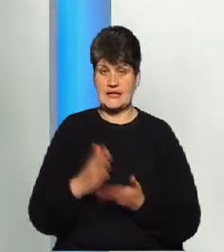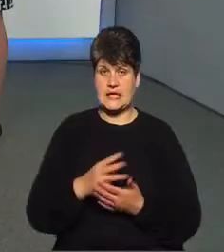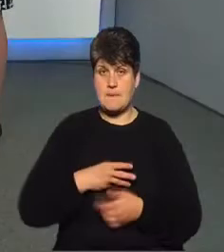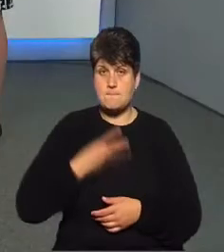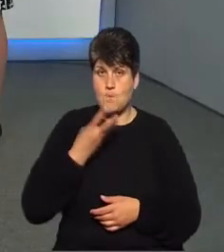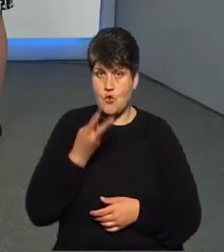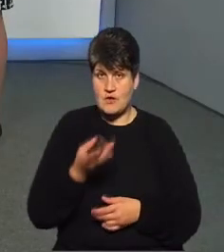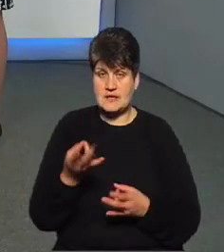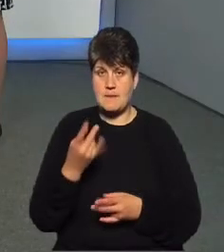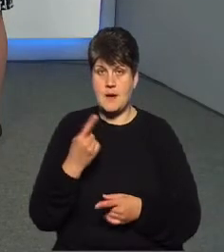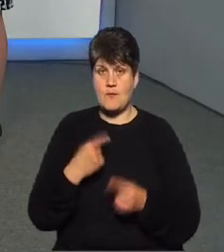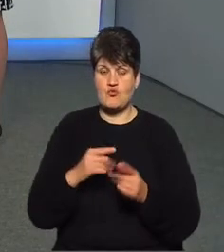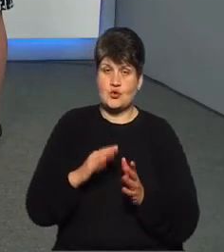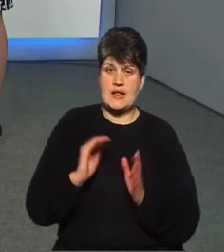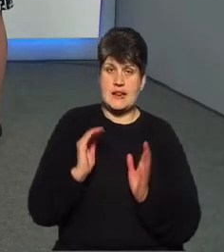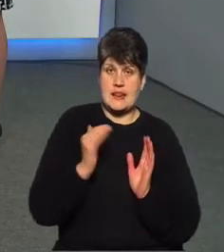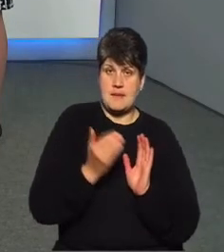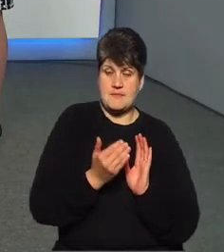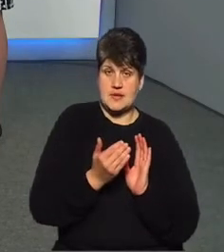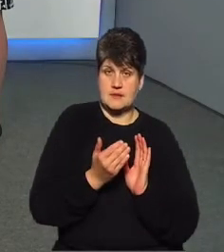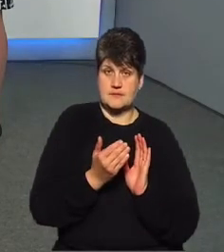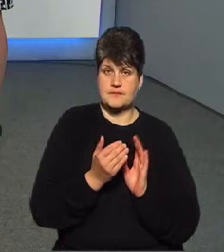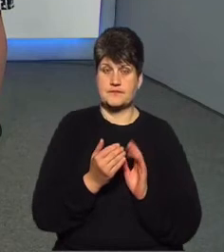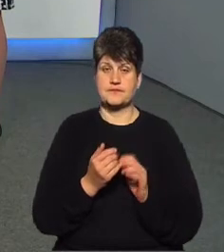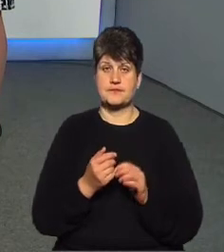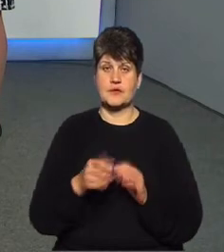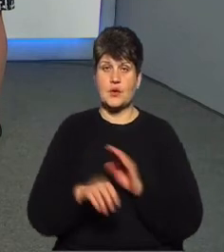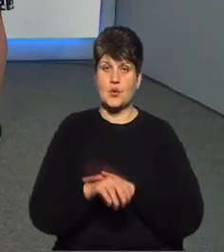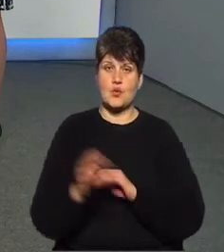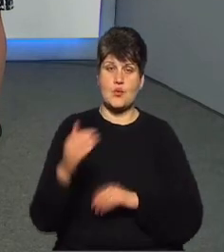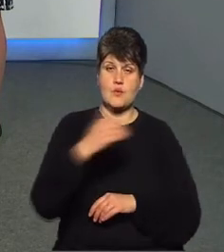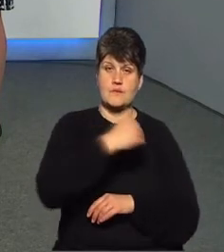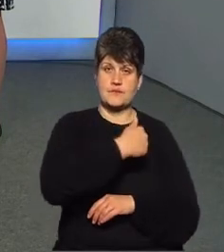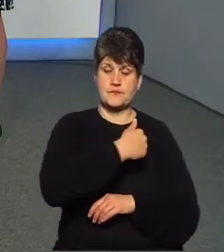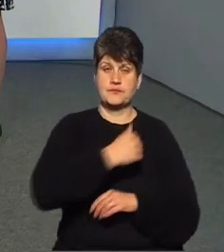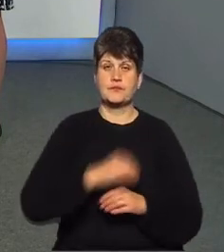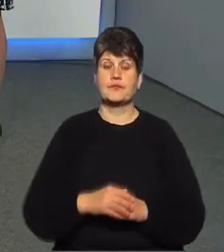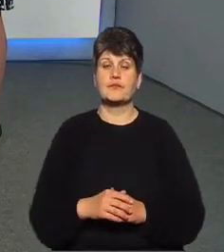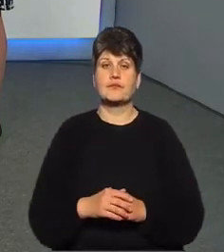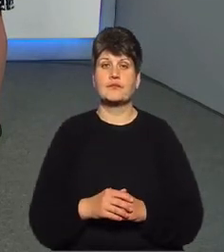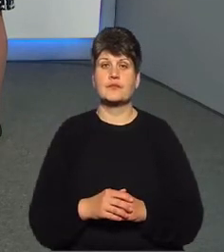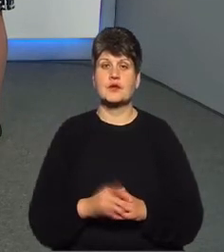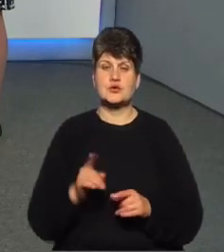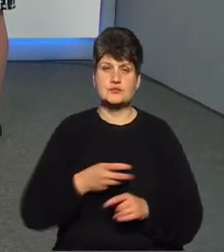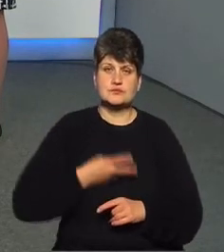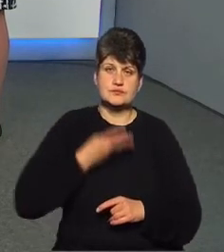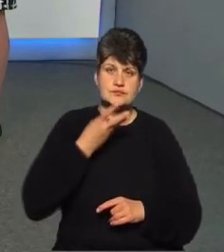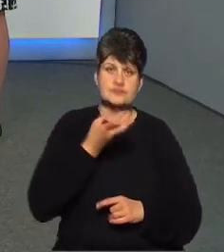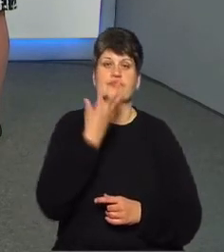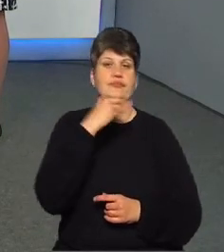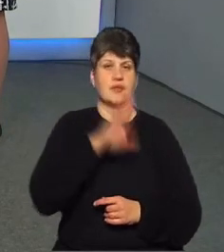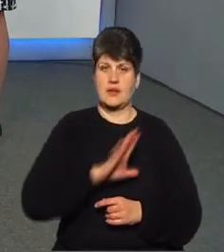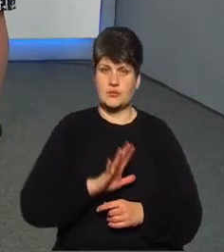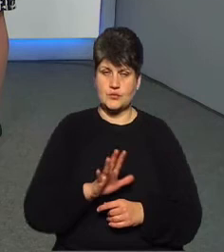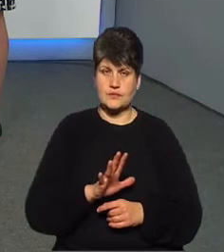на бік, тобто запрокинути руку і ногу на той чи інший бік, щоб блювотними масами не захлеснувся пацієнт. Ні в якому разі не